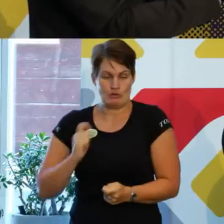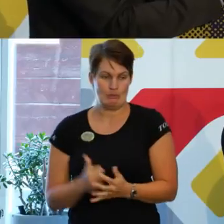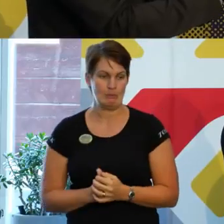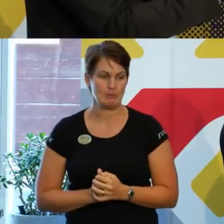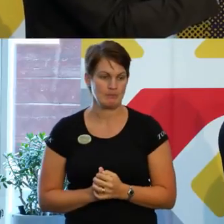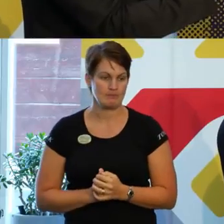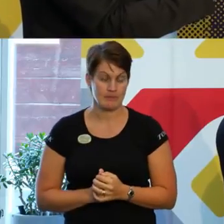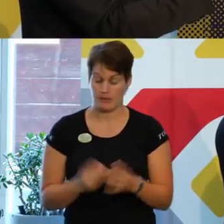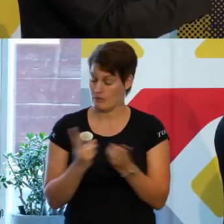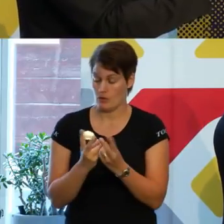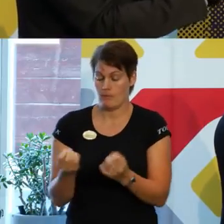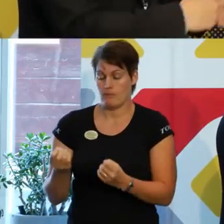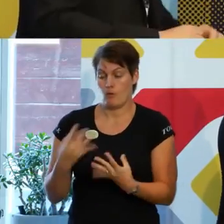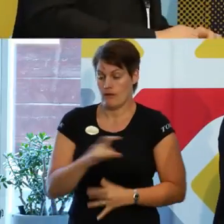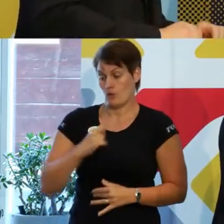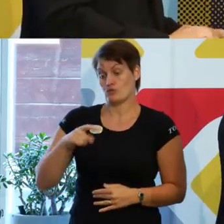all skillnad kan jag säga.